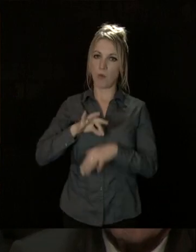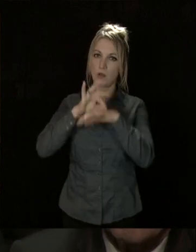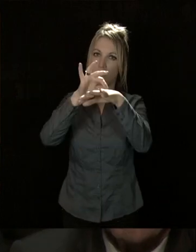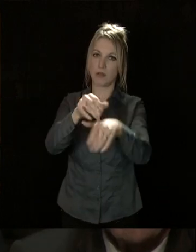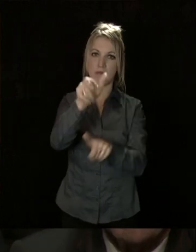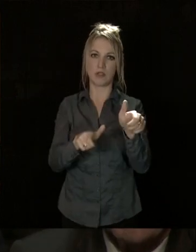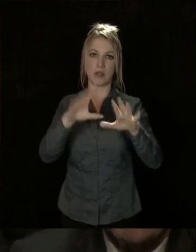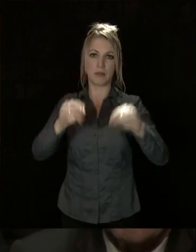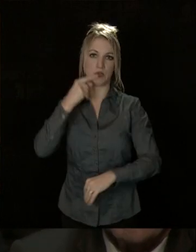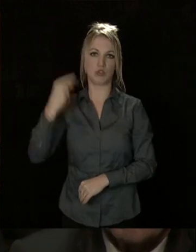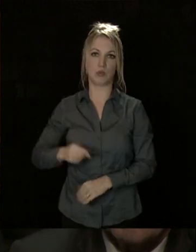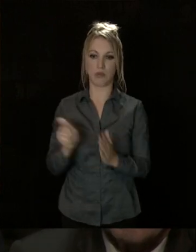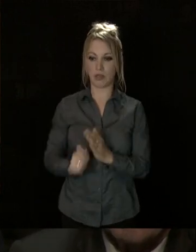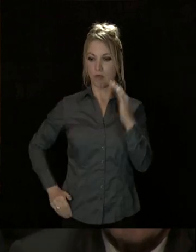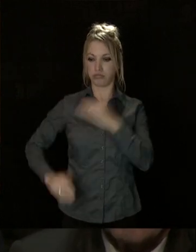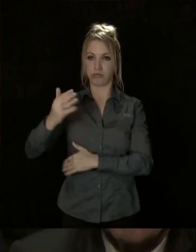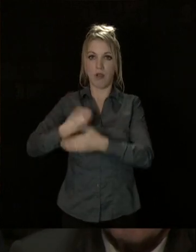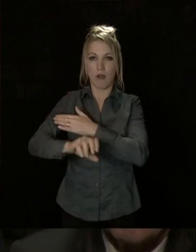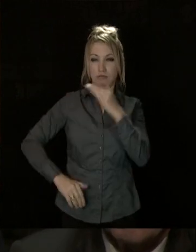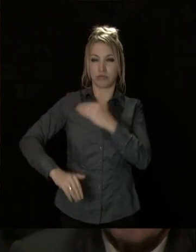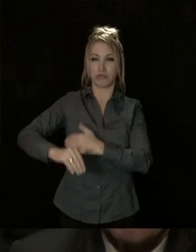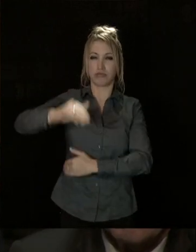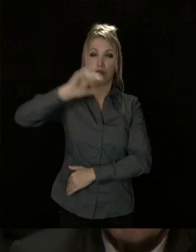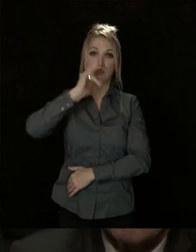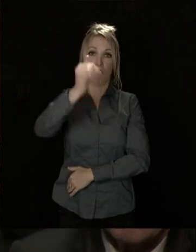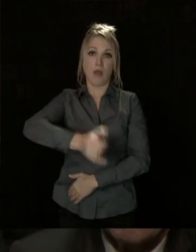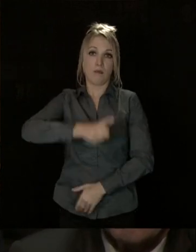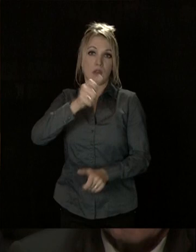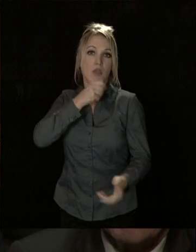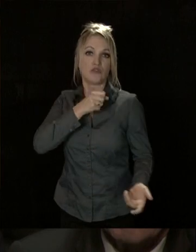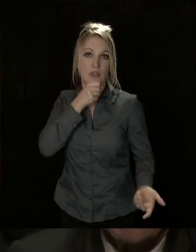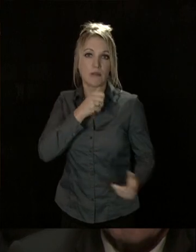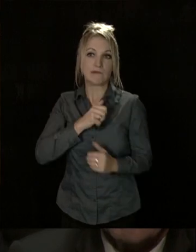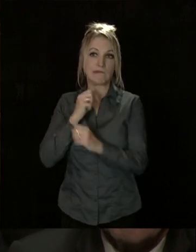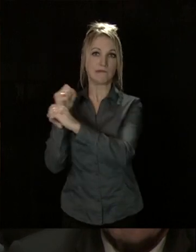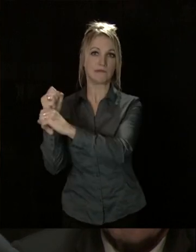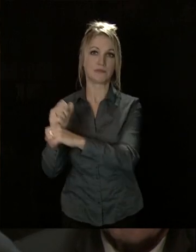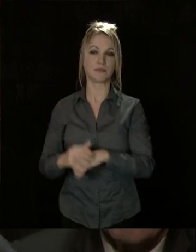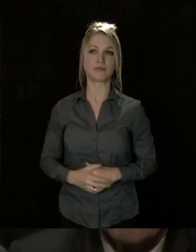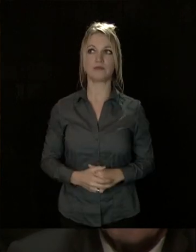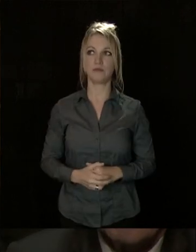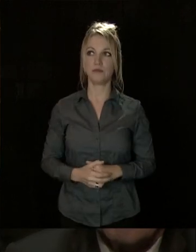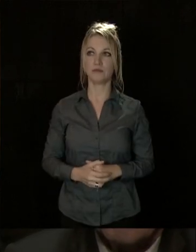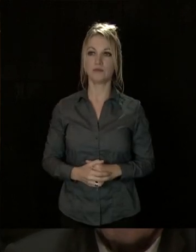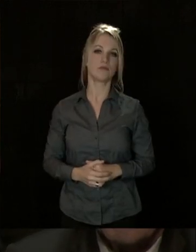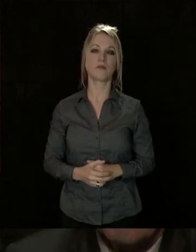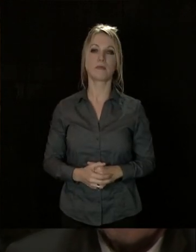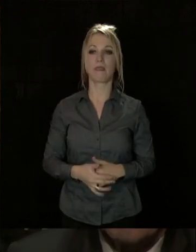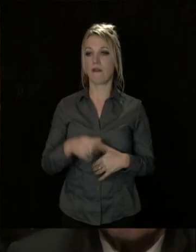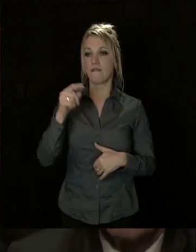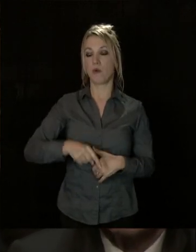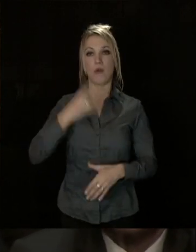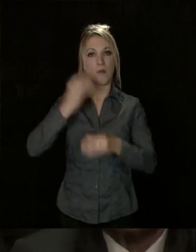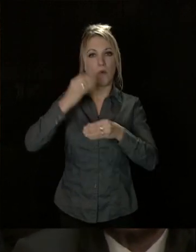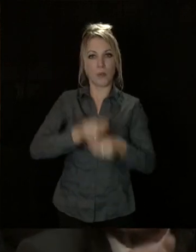Dijonais depuis le premier âge, la petite enfance jusqu'au grand âge, celui des personnes âgées et dépendantes. Je dirais que l'on doit apprendre